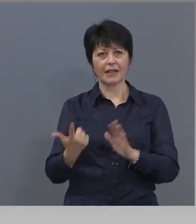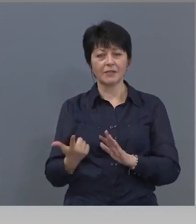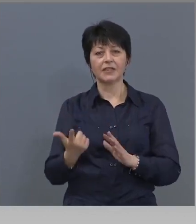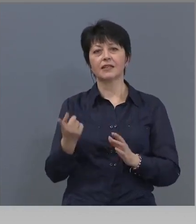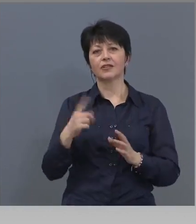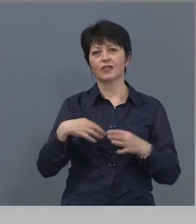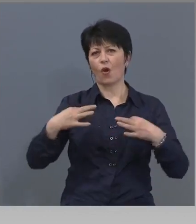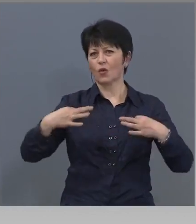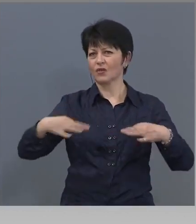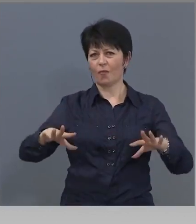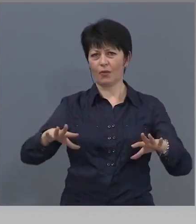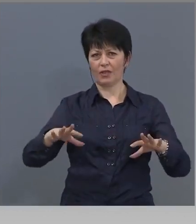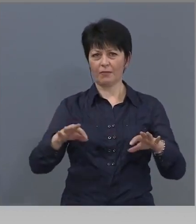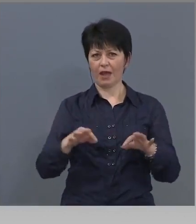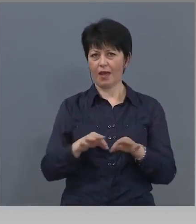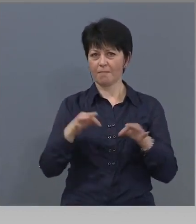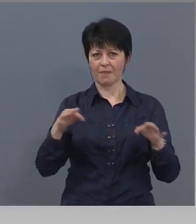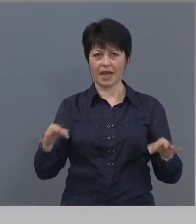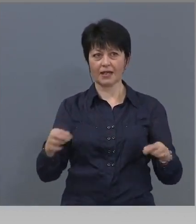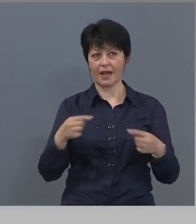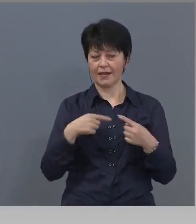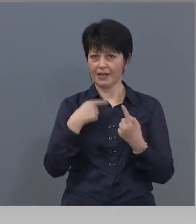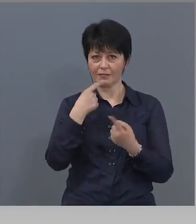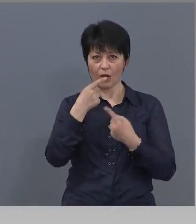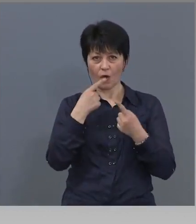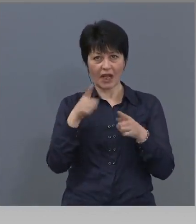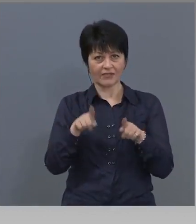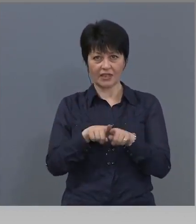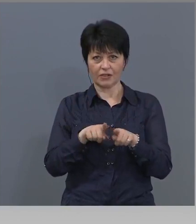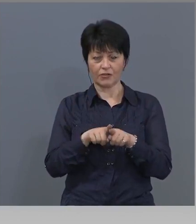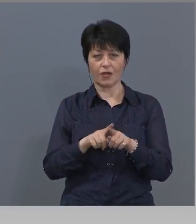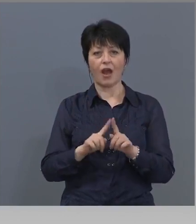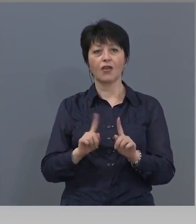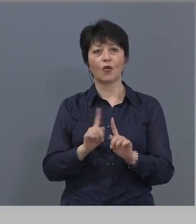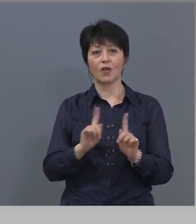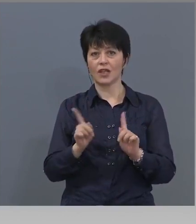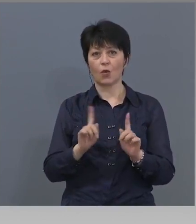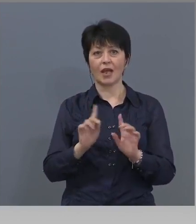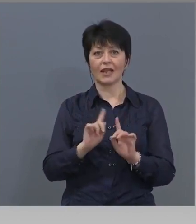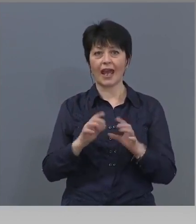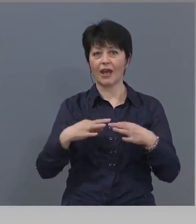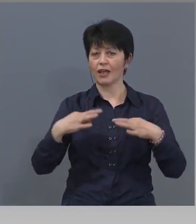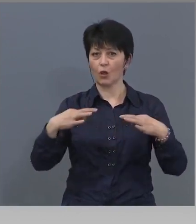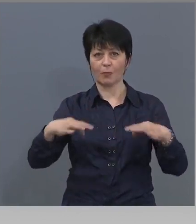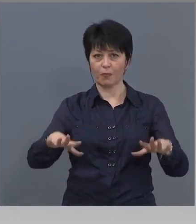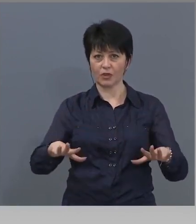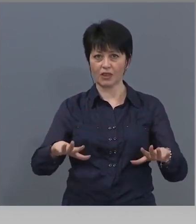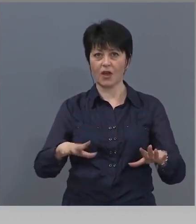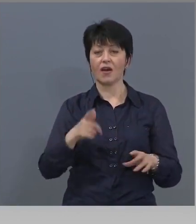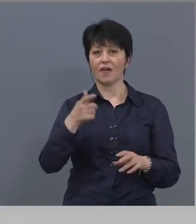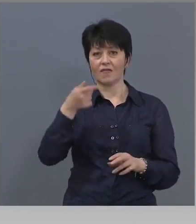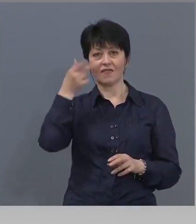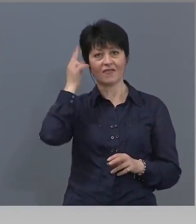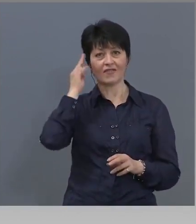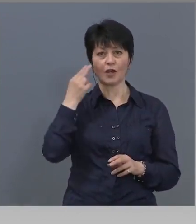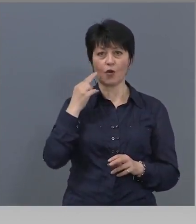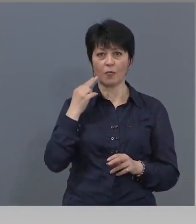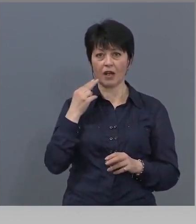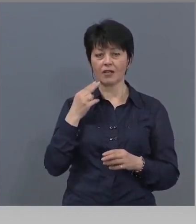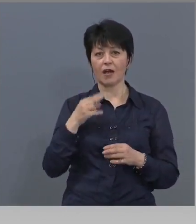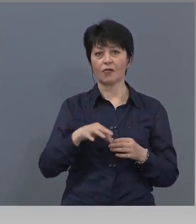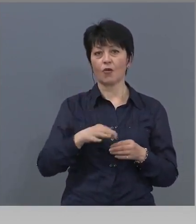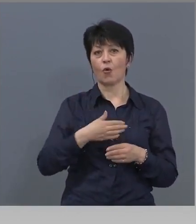отхлабиме мерките. И ние сме оказали също, но никой не е отхлабил. Днеска Великобритания още с 3 седмици удължи